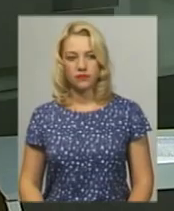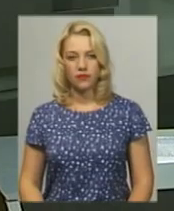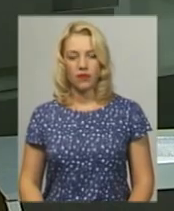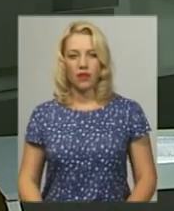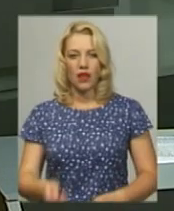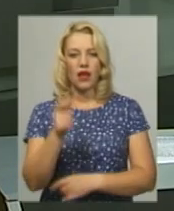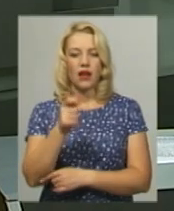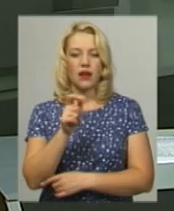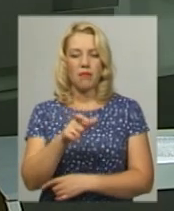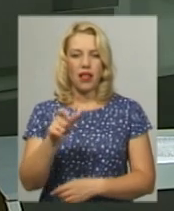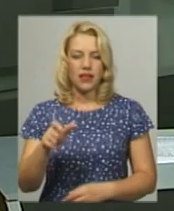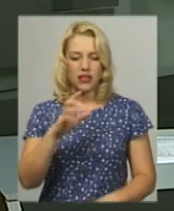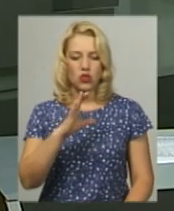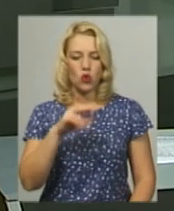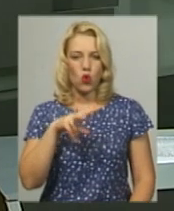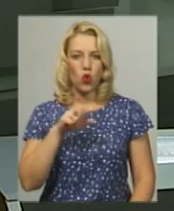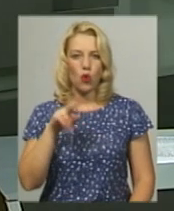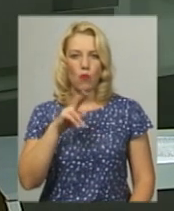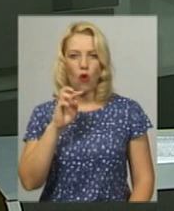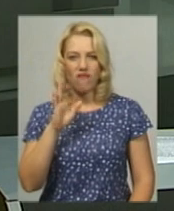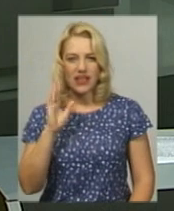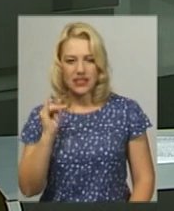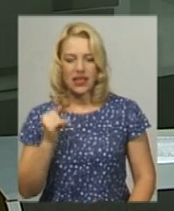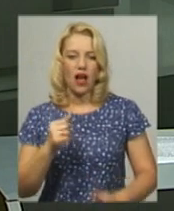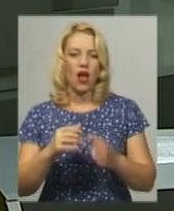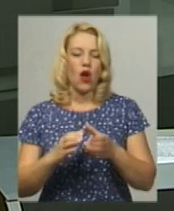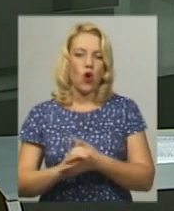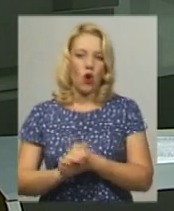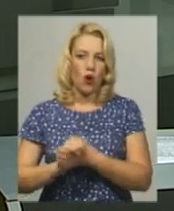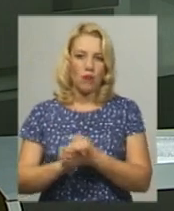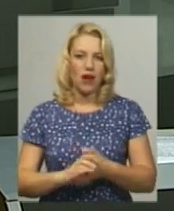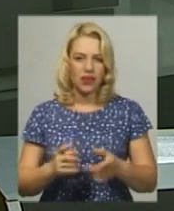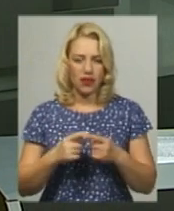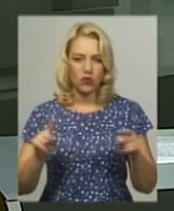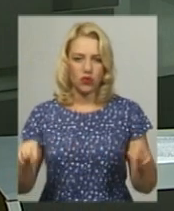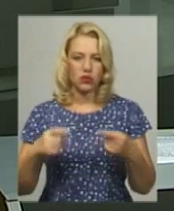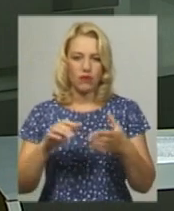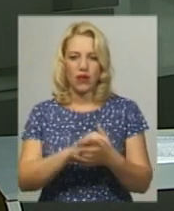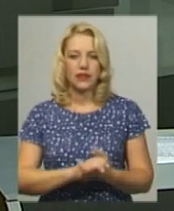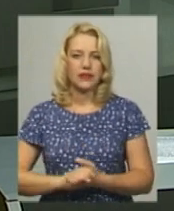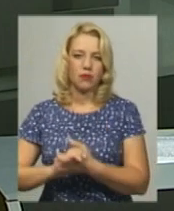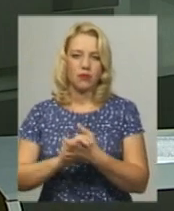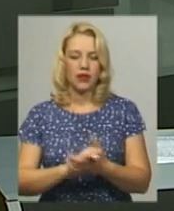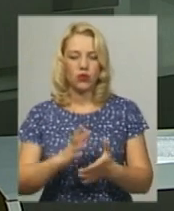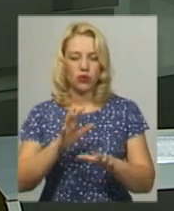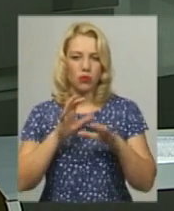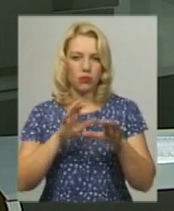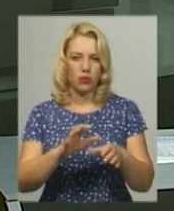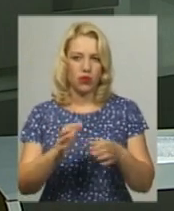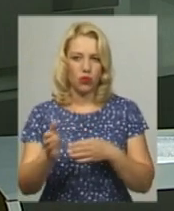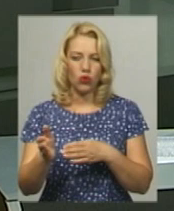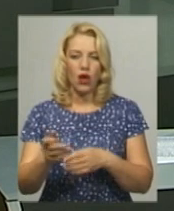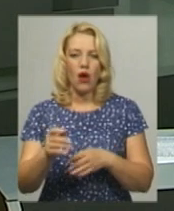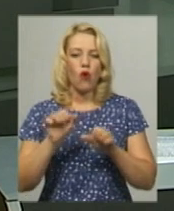Рибалки Солопковецької громади Ярмолинецького району згуртувалися в спілку та взяли під свою опіку і охорону водойму площою